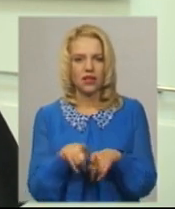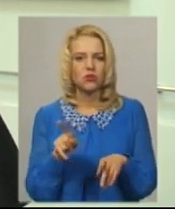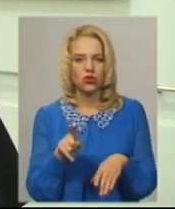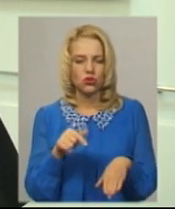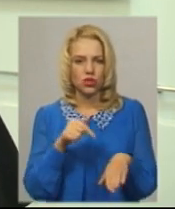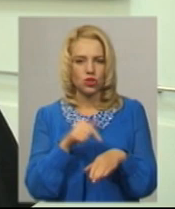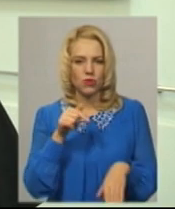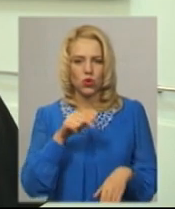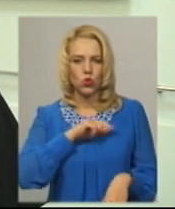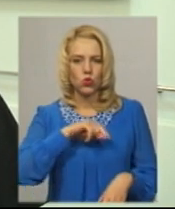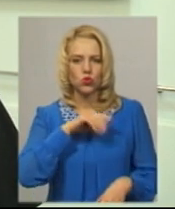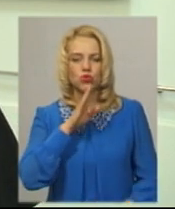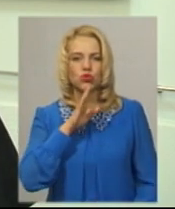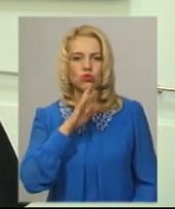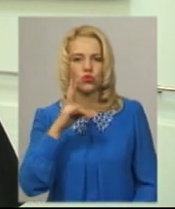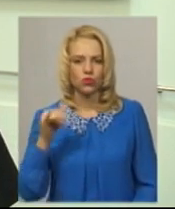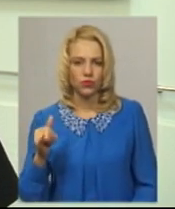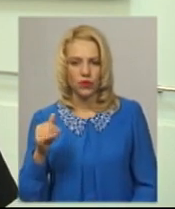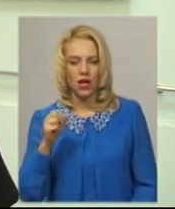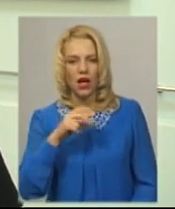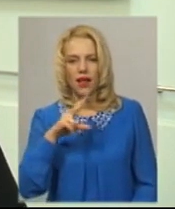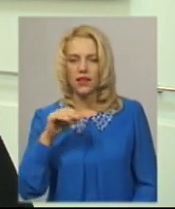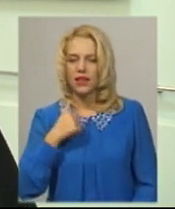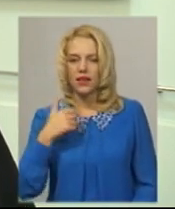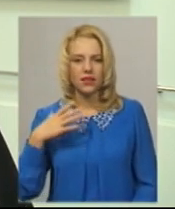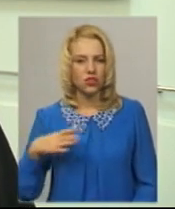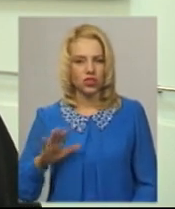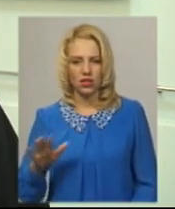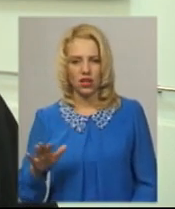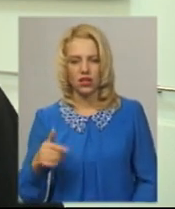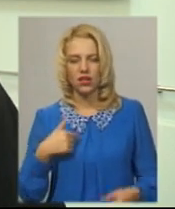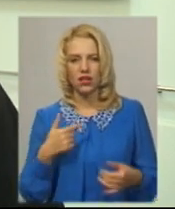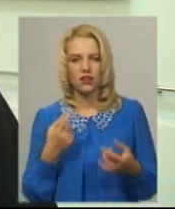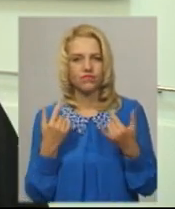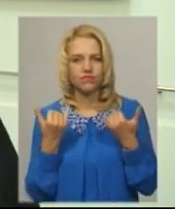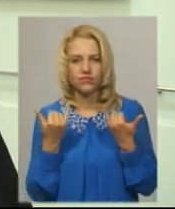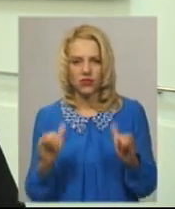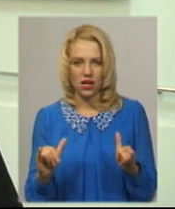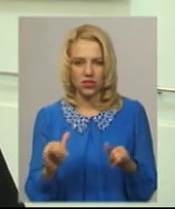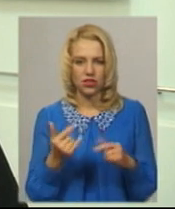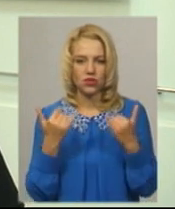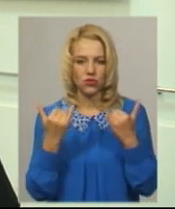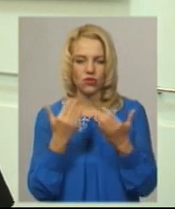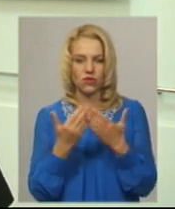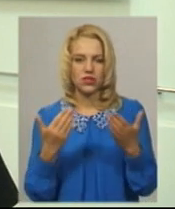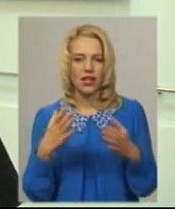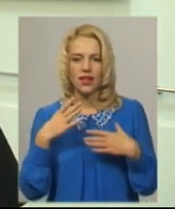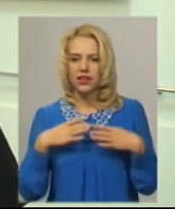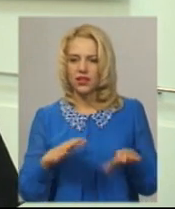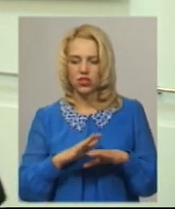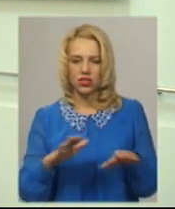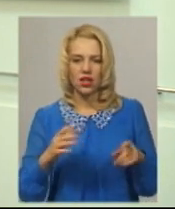особливо жіночу. Але я не чекала, я глибоко вражена сьогоднішньою виставкою, не чекала